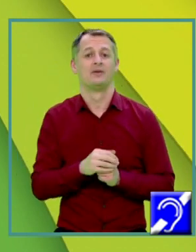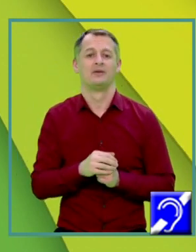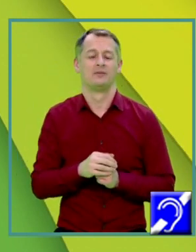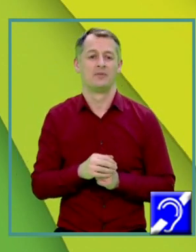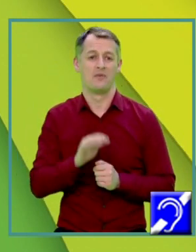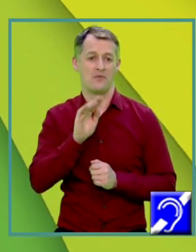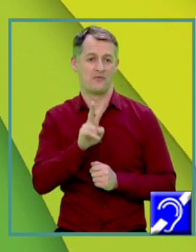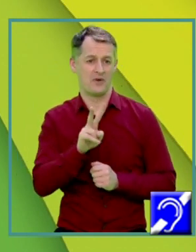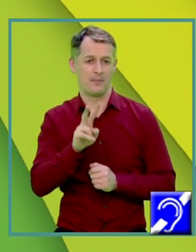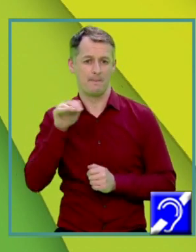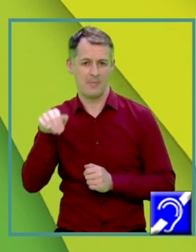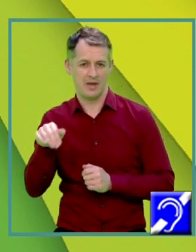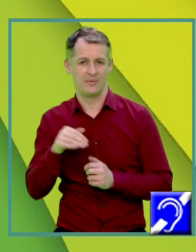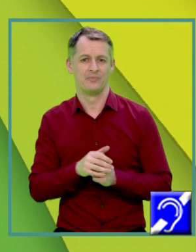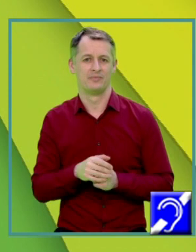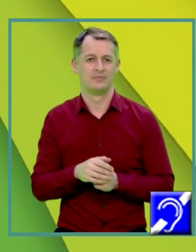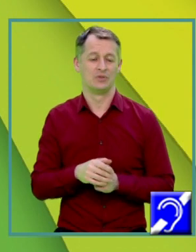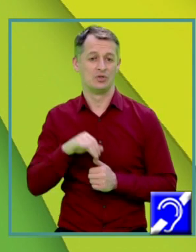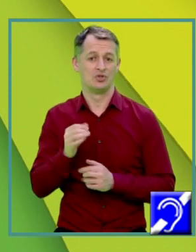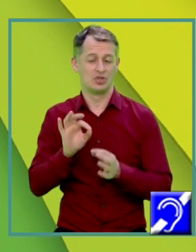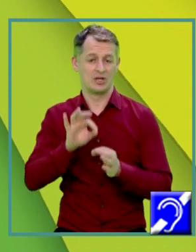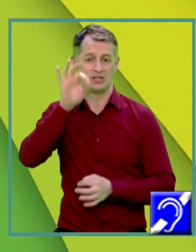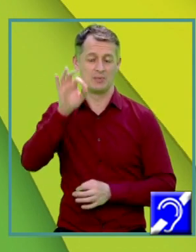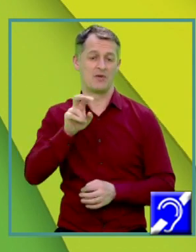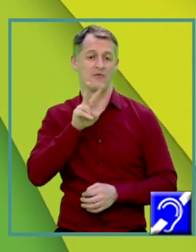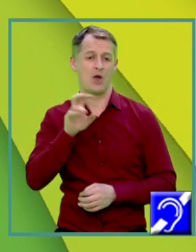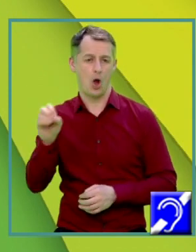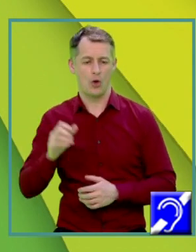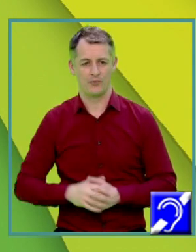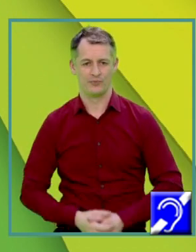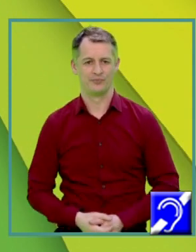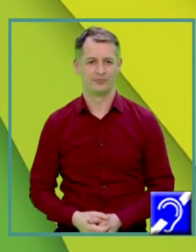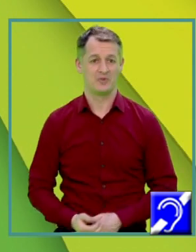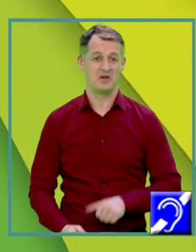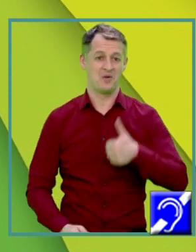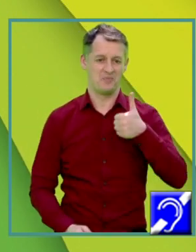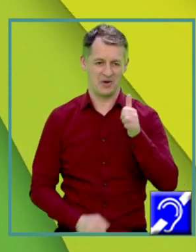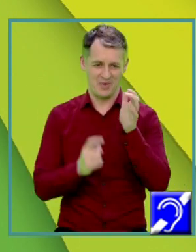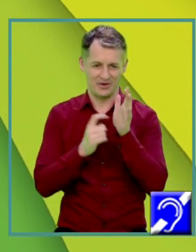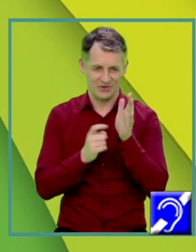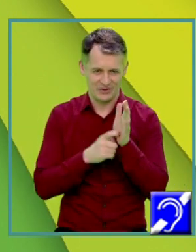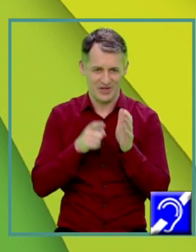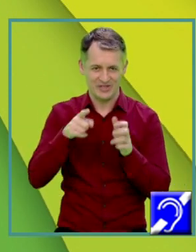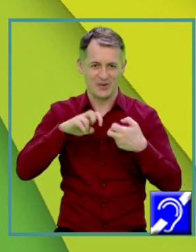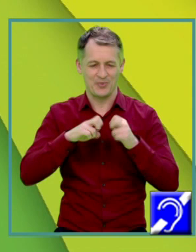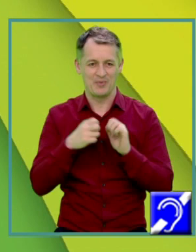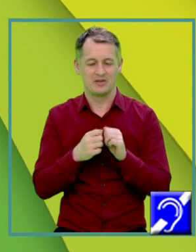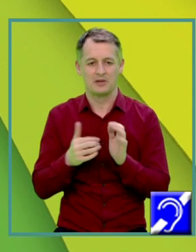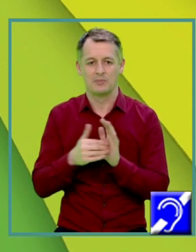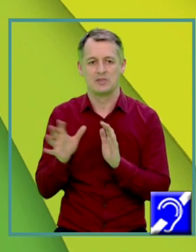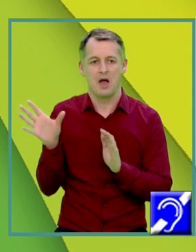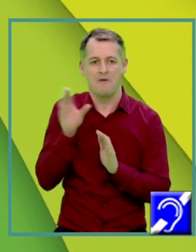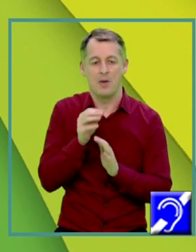WM, și înălțimea piramidei, adică VO. Prima cerință acestei probleme este să aflăm